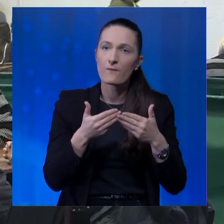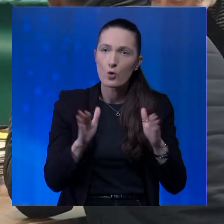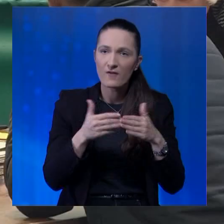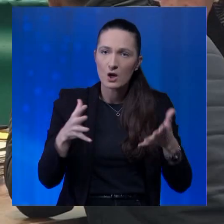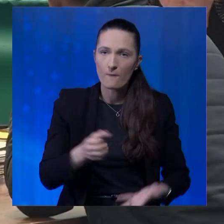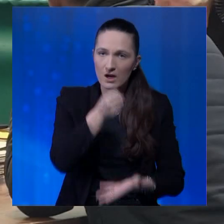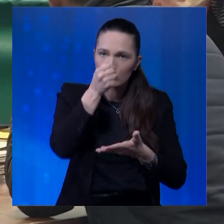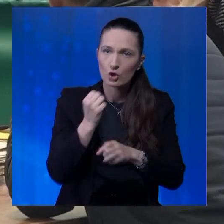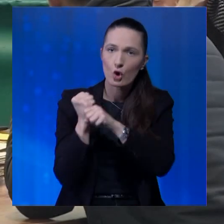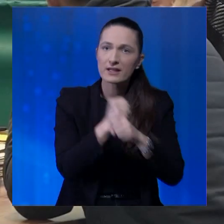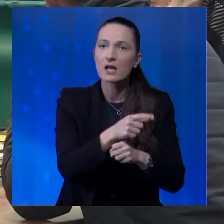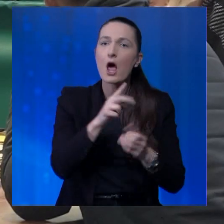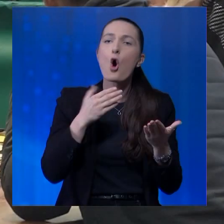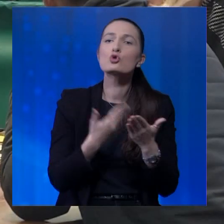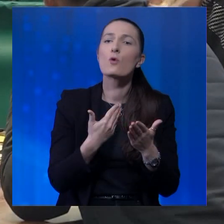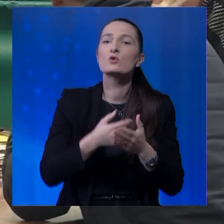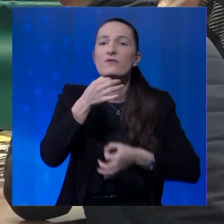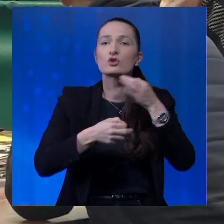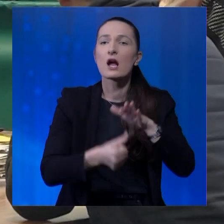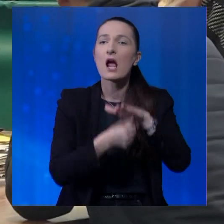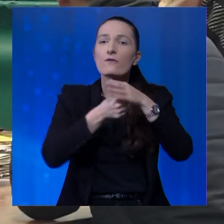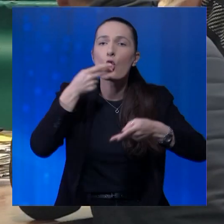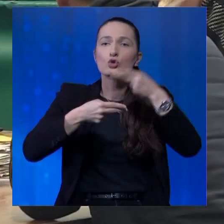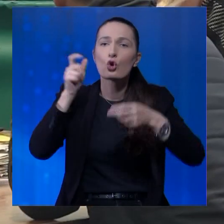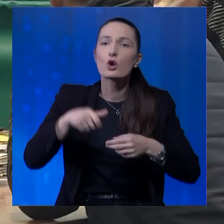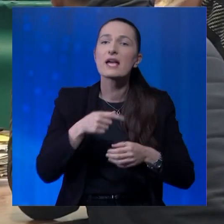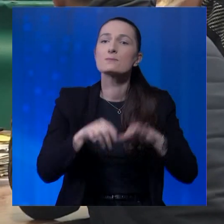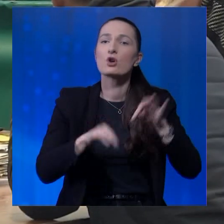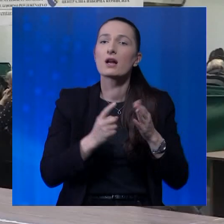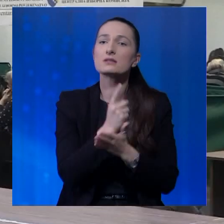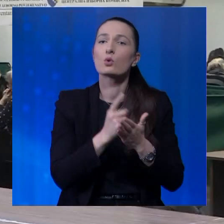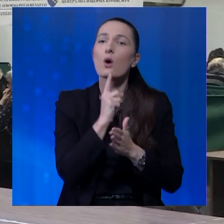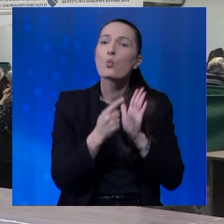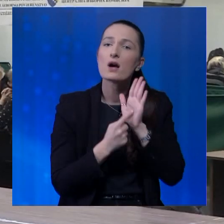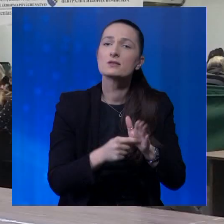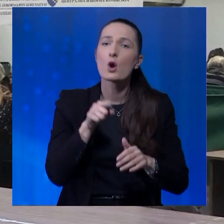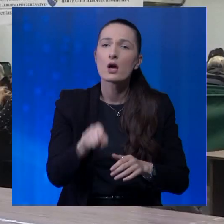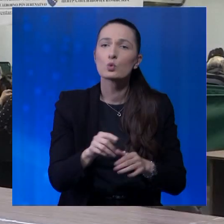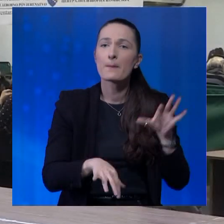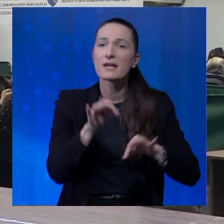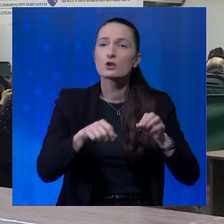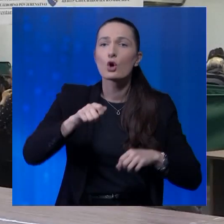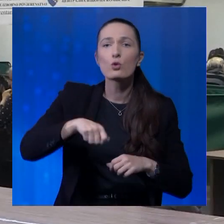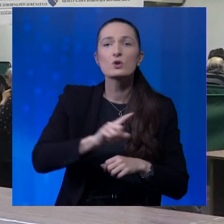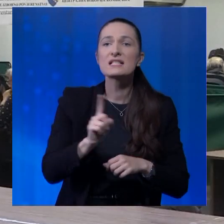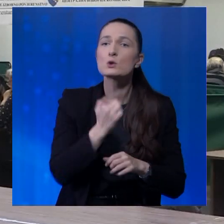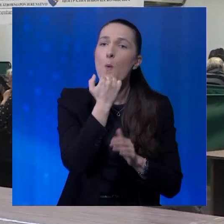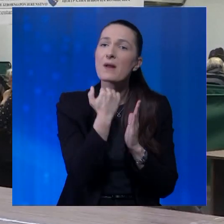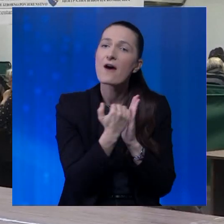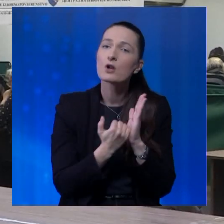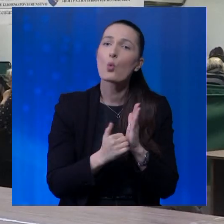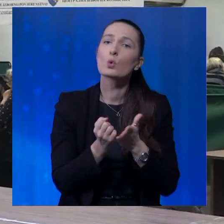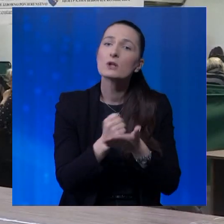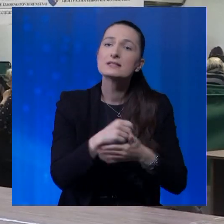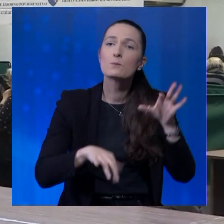otvaranju vreća donijeta je na osnovu izvještaja glavnog kontrolora izbornih rezultata, koji je ukazao na to da birački odbori nisu